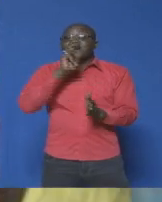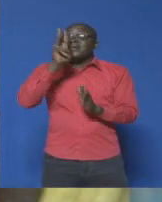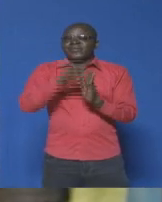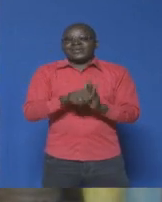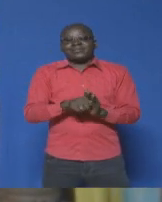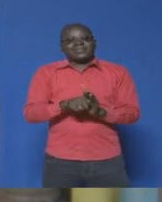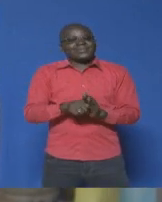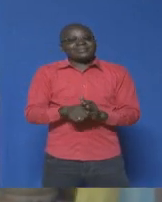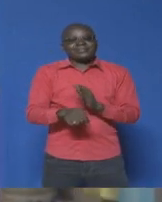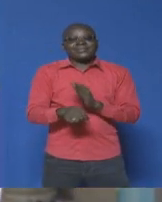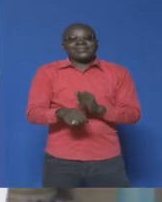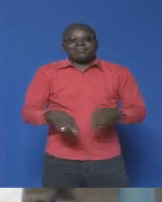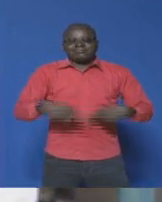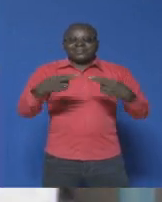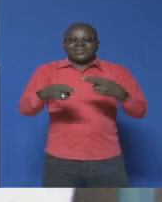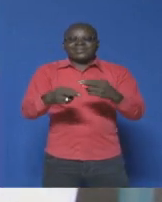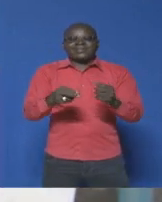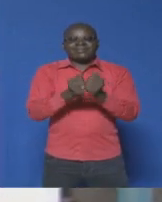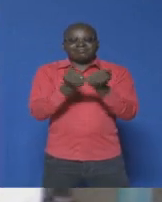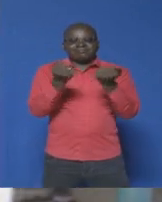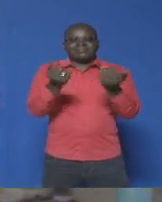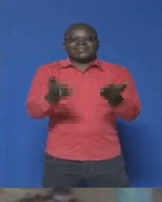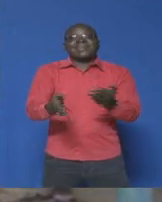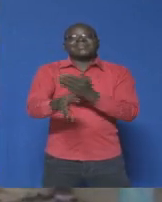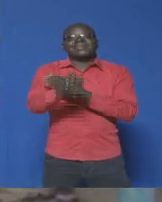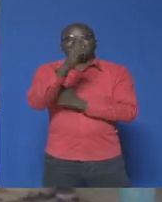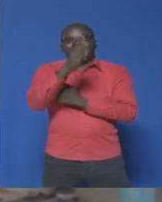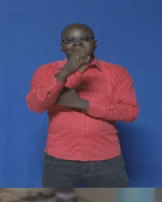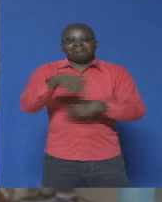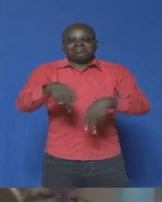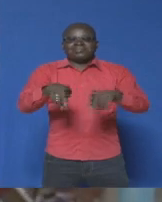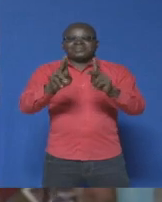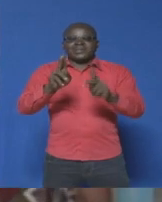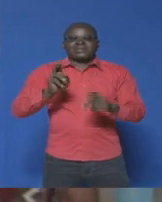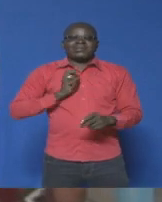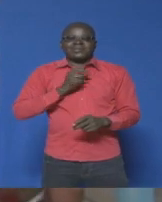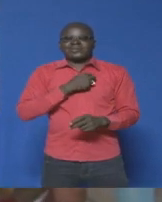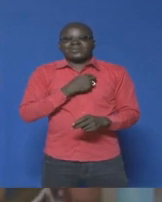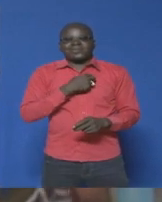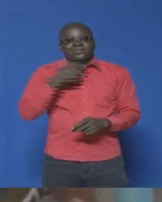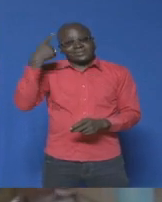Dieu pour nous avoir permis d'être à la Flap C.